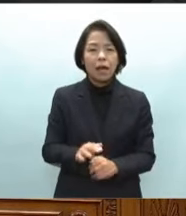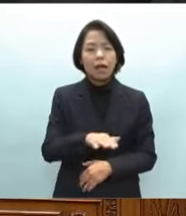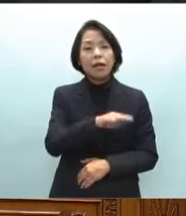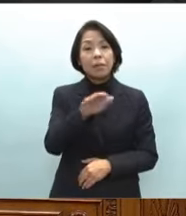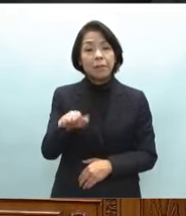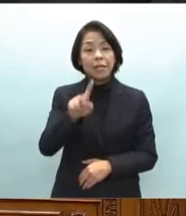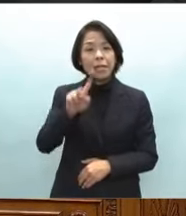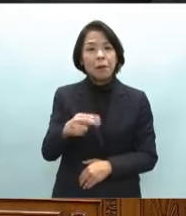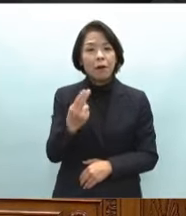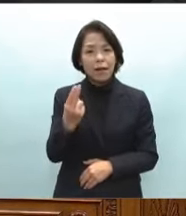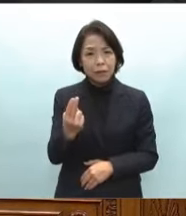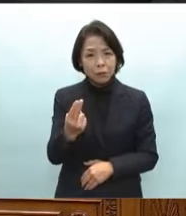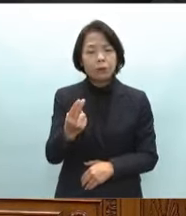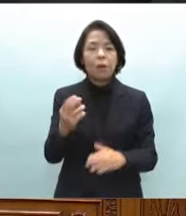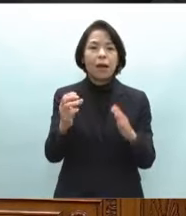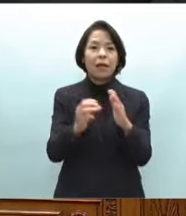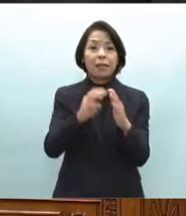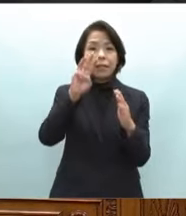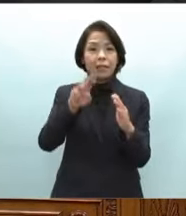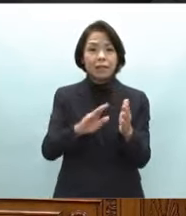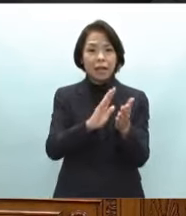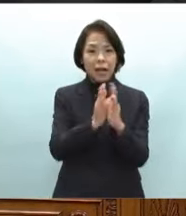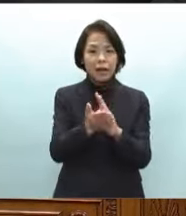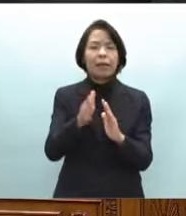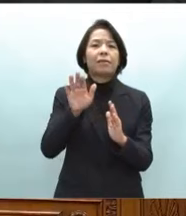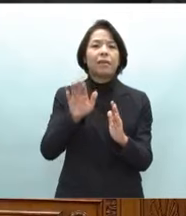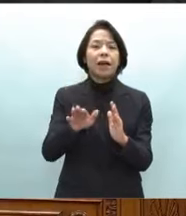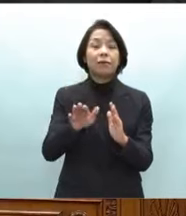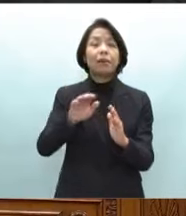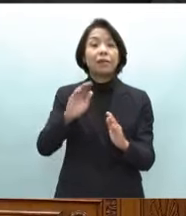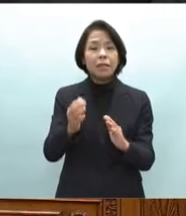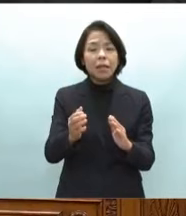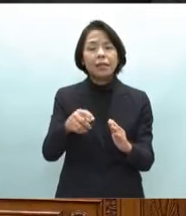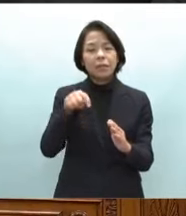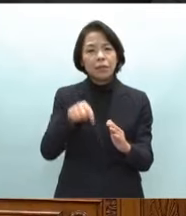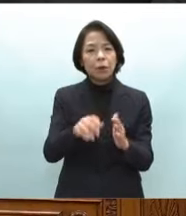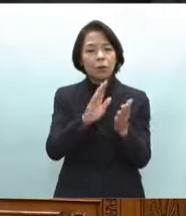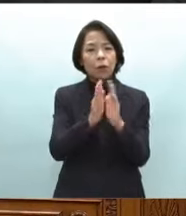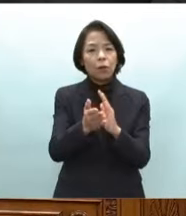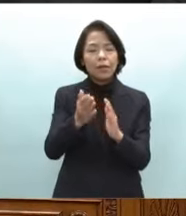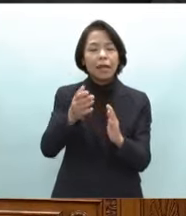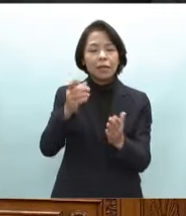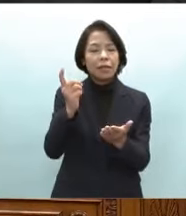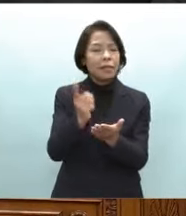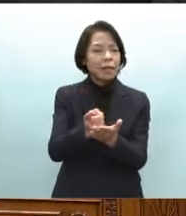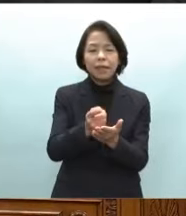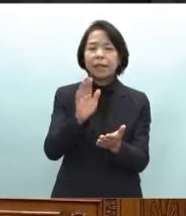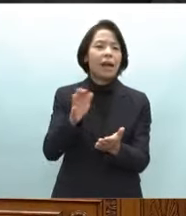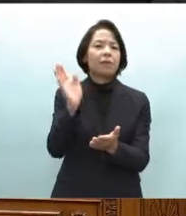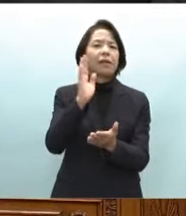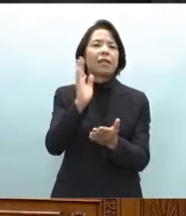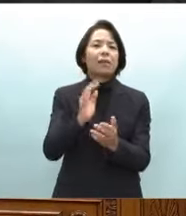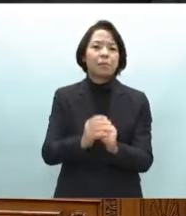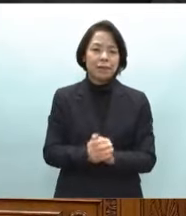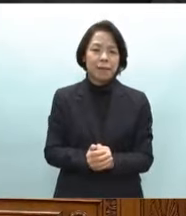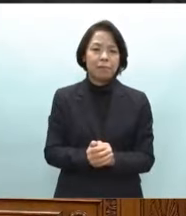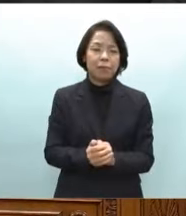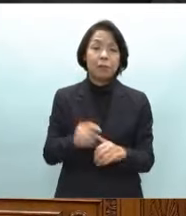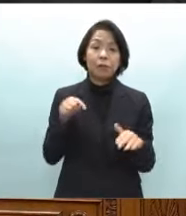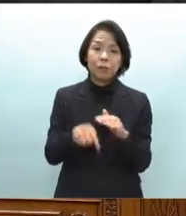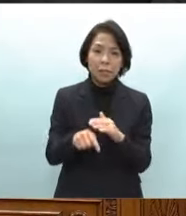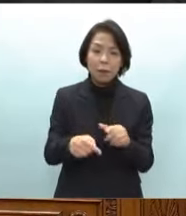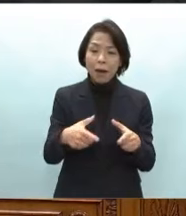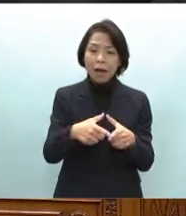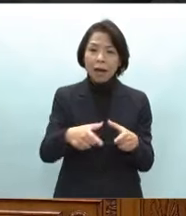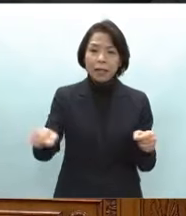はもちろん石川県にありますしかし石川県にだけ会うのではありません全国の